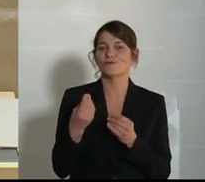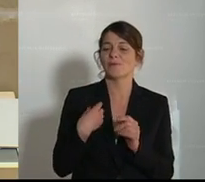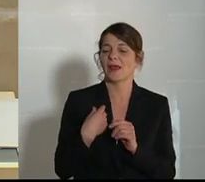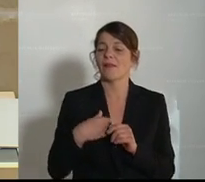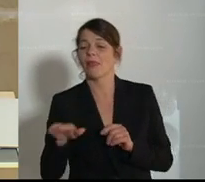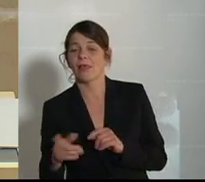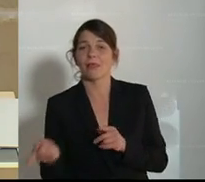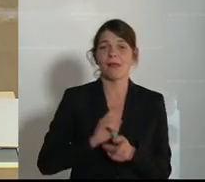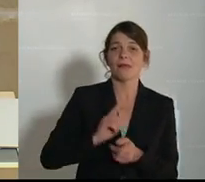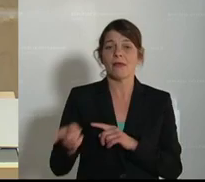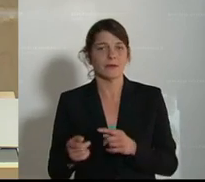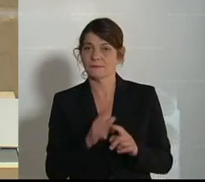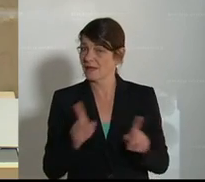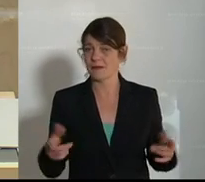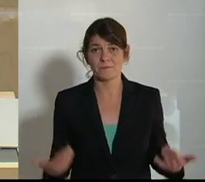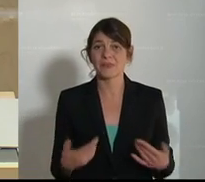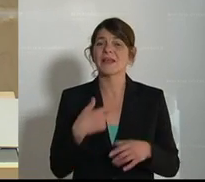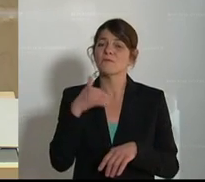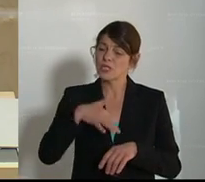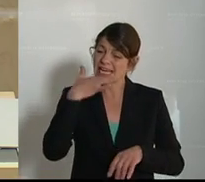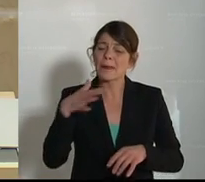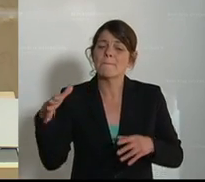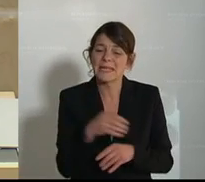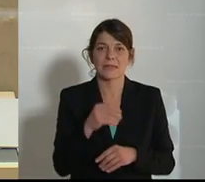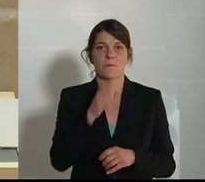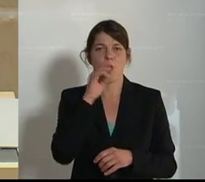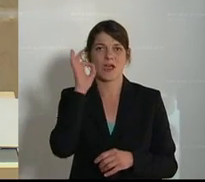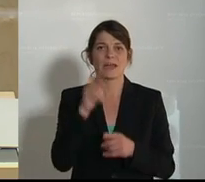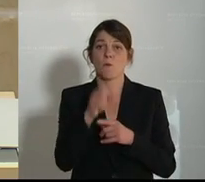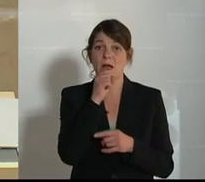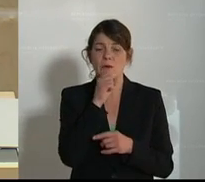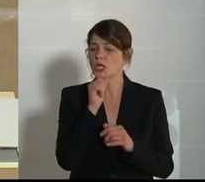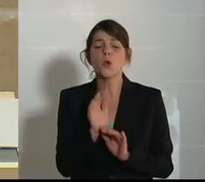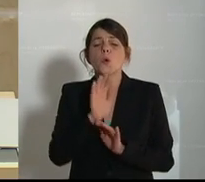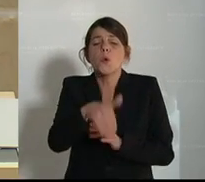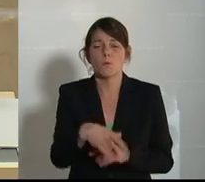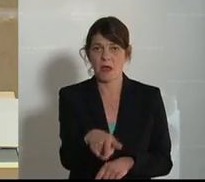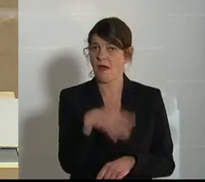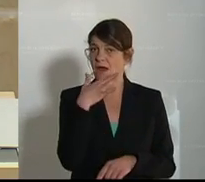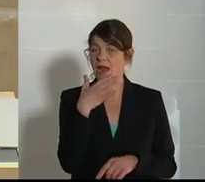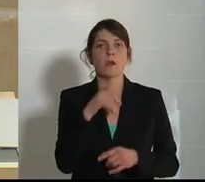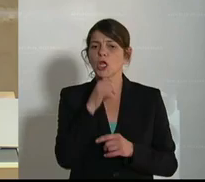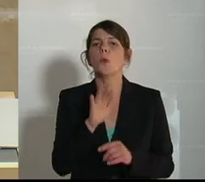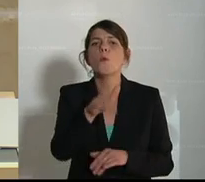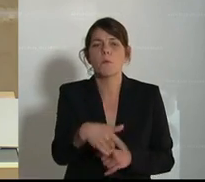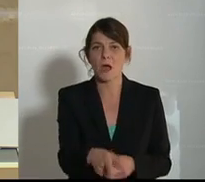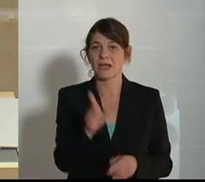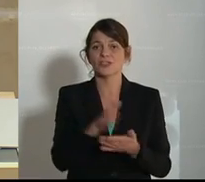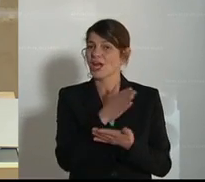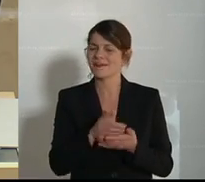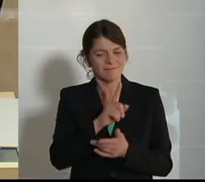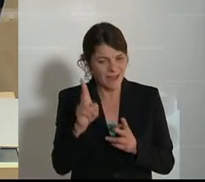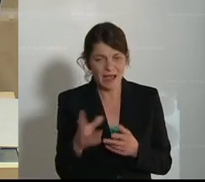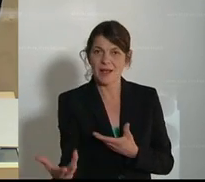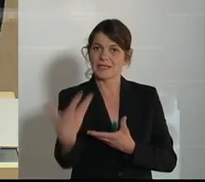Ein Reden mit den Bäuerinnen und den Bauern und nicht über sie und auch nicht ein Entscheiden über sie, sondern ein Miteinbeziehen bei unseren Planungen.